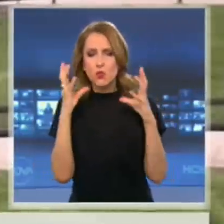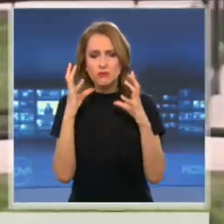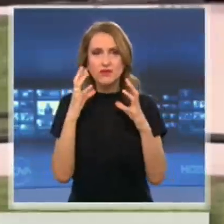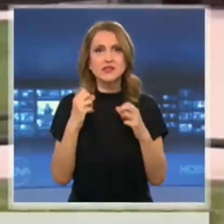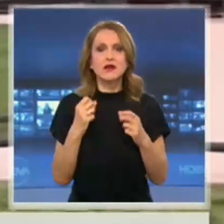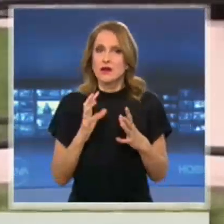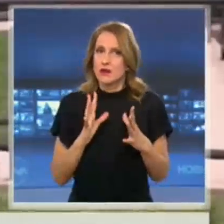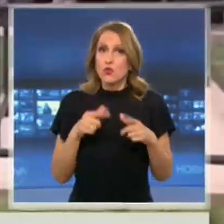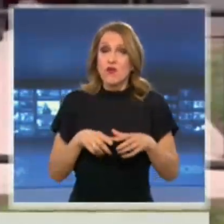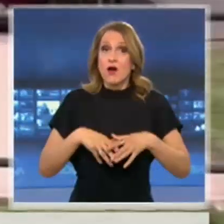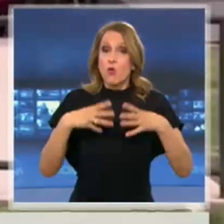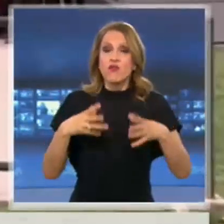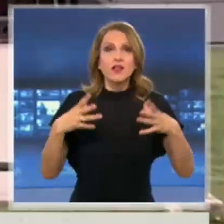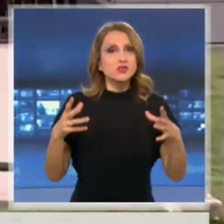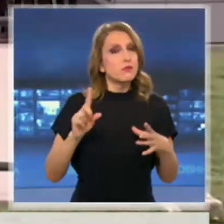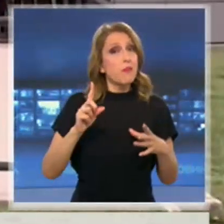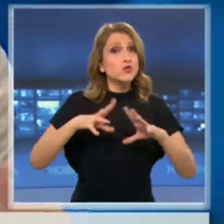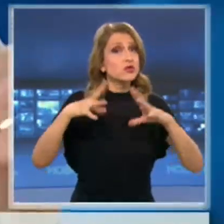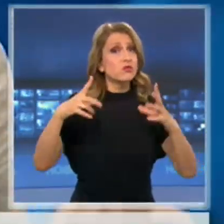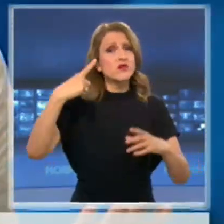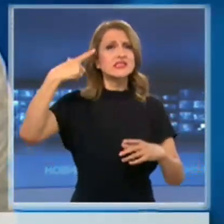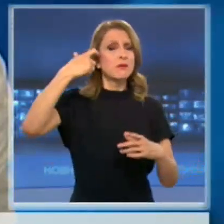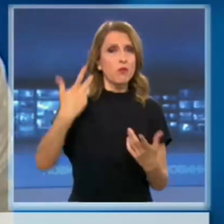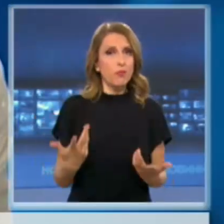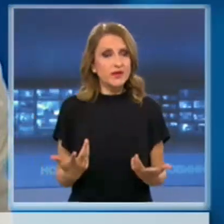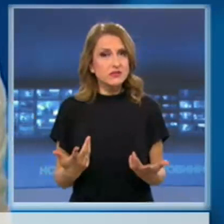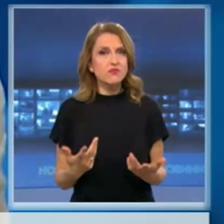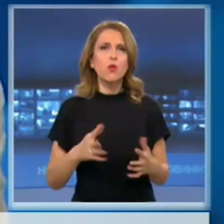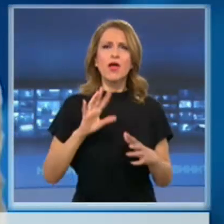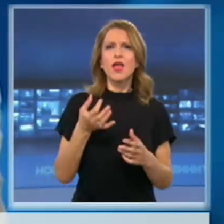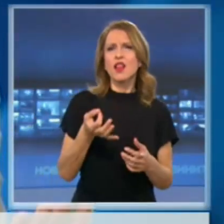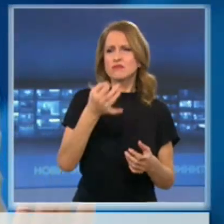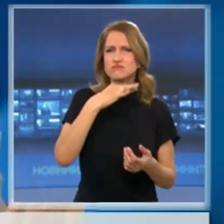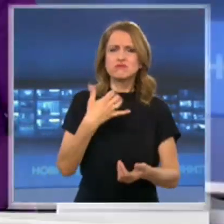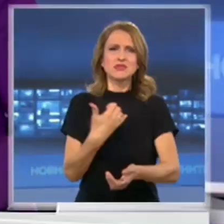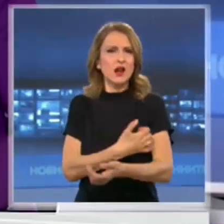води до увеличаване на самоубийствата, например, или злоупотреба с различни субстанции.